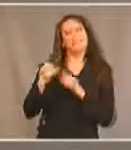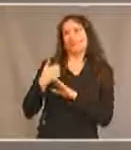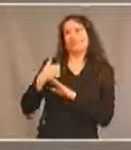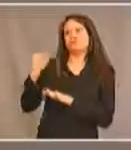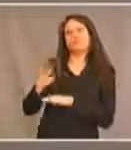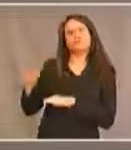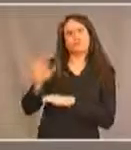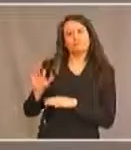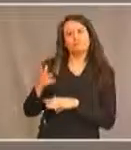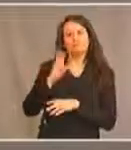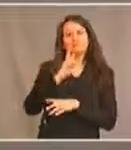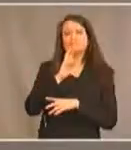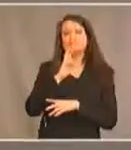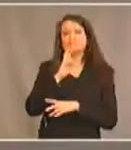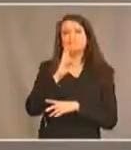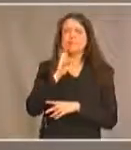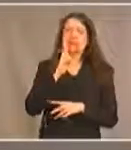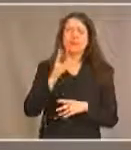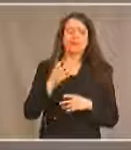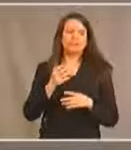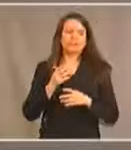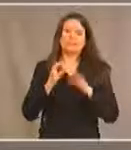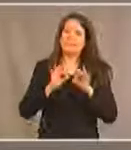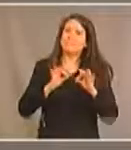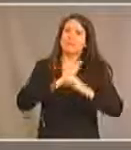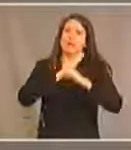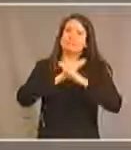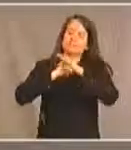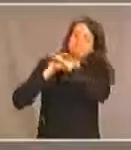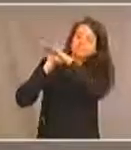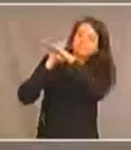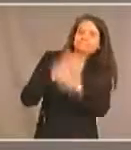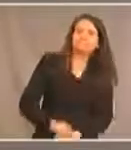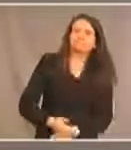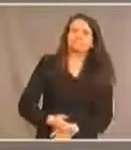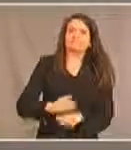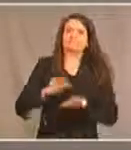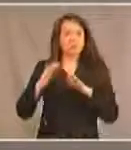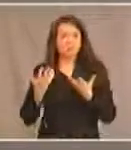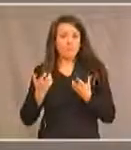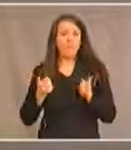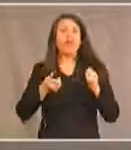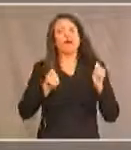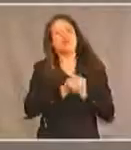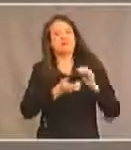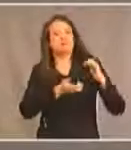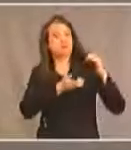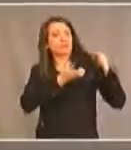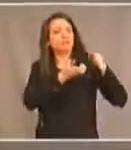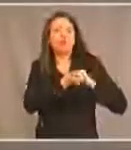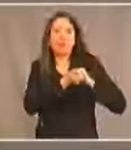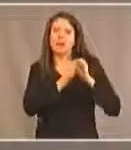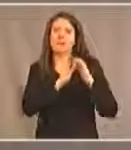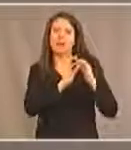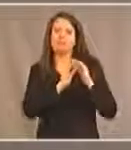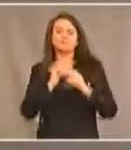ont vraiment parlé d'abolir des obstacles grâce à la collaboration. Ils